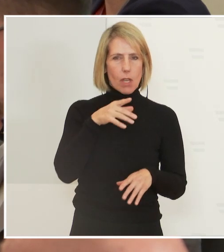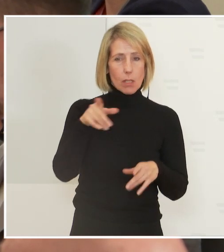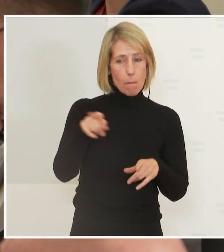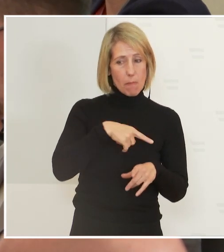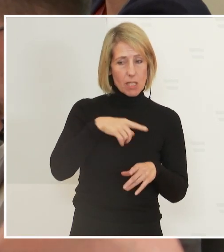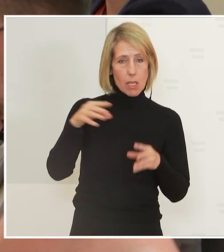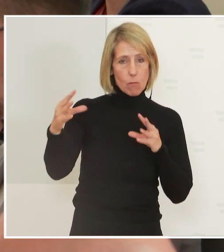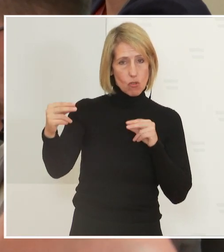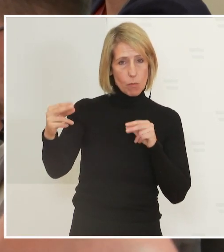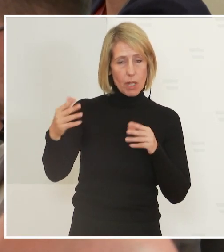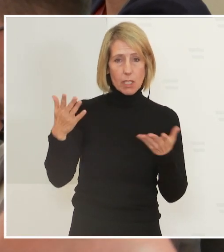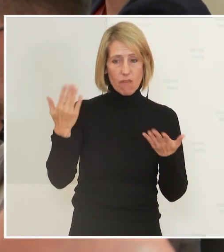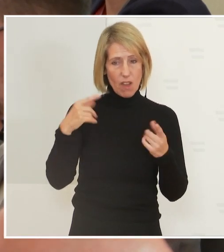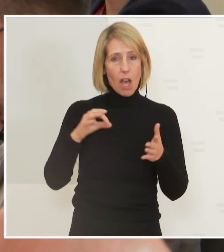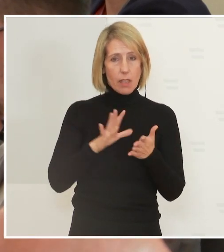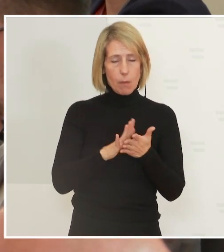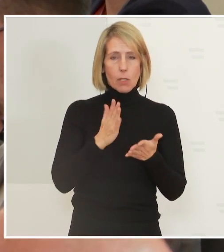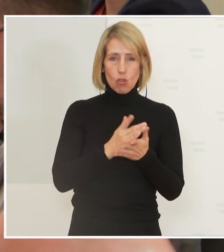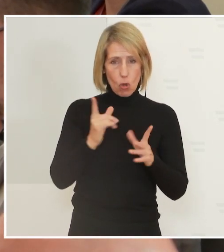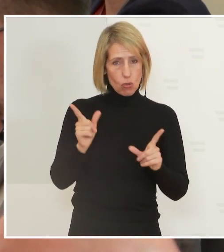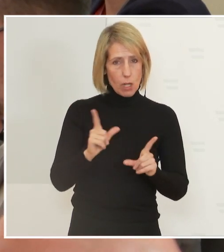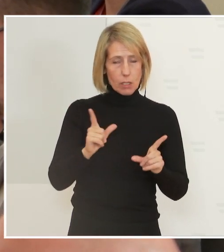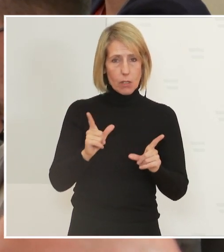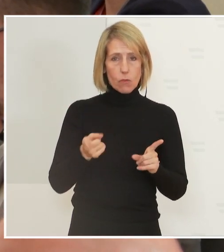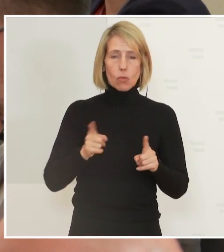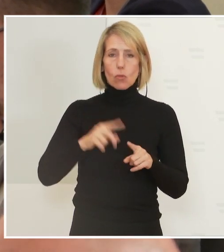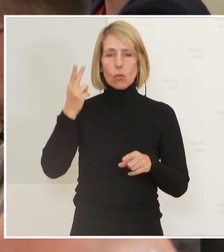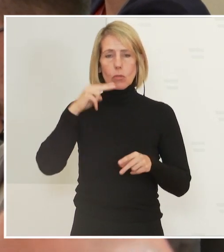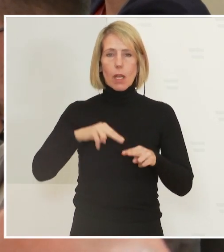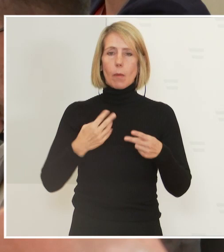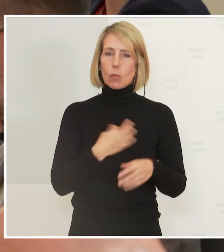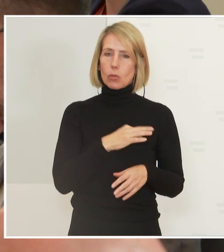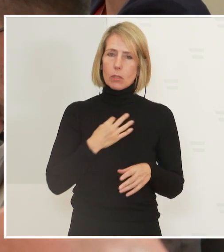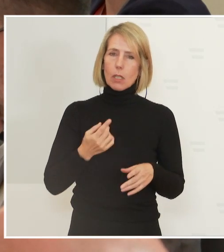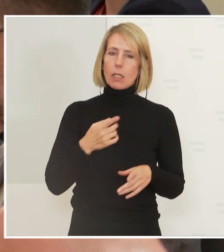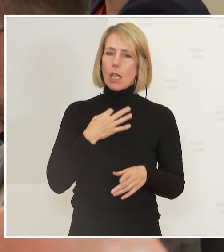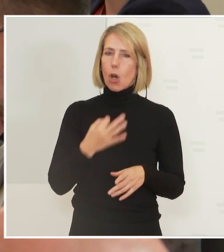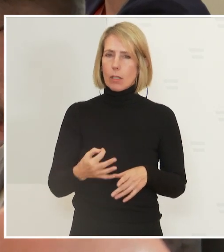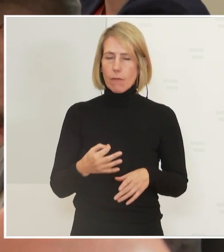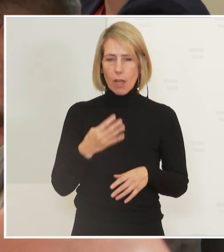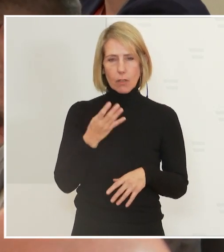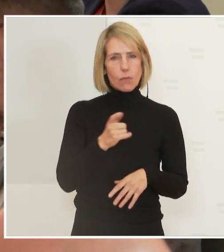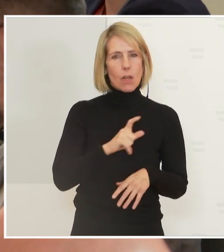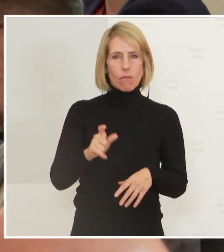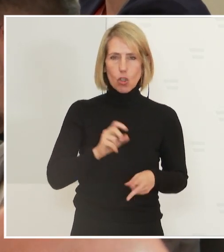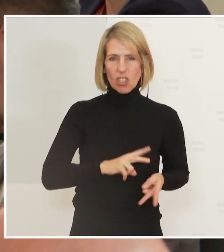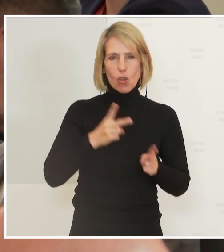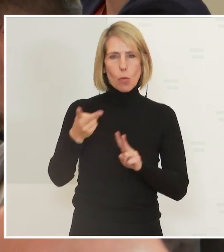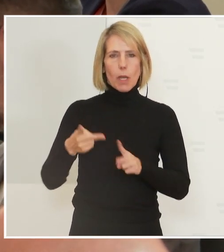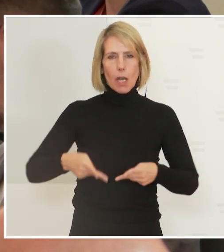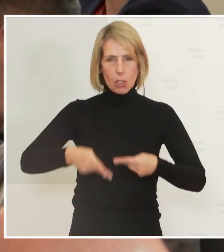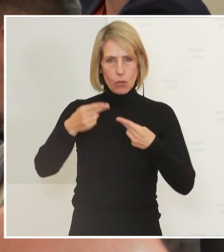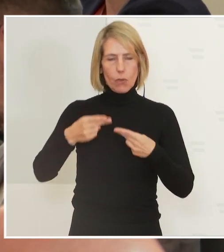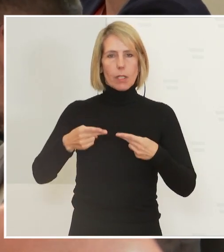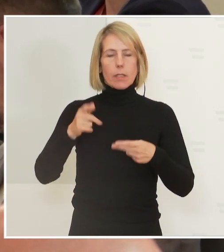Termin schon stattgefunden? Und eine Frage dann noch an den Bundeskanzler, weil Sie ja planen, eine vierwöchige Übergangsfrist sozusagen, bei der